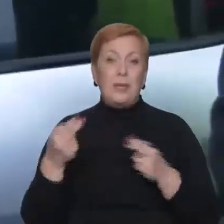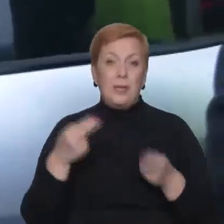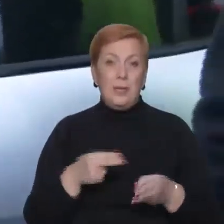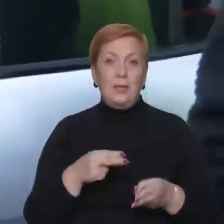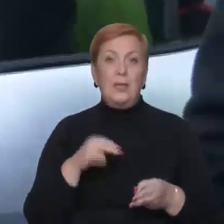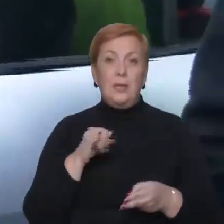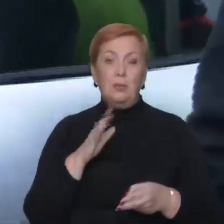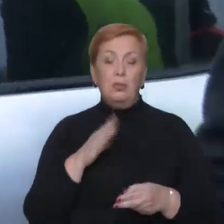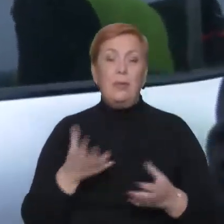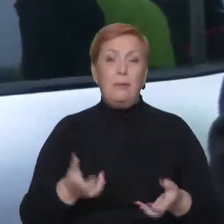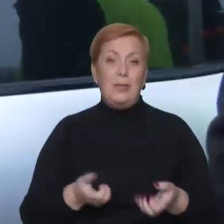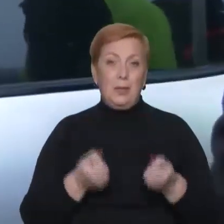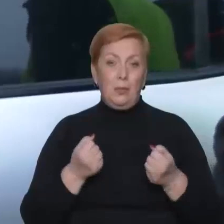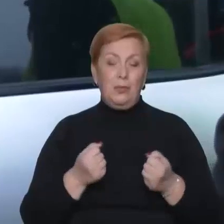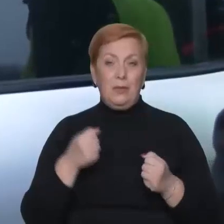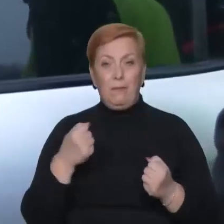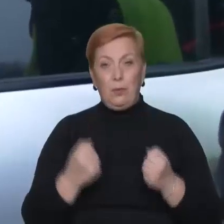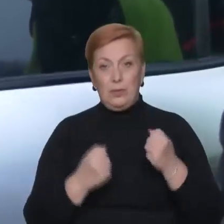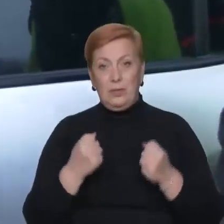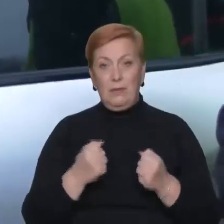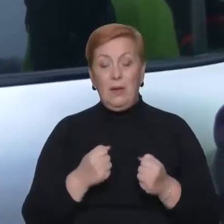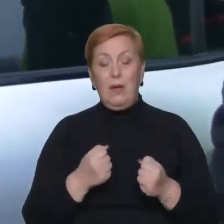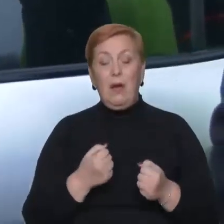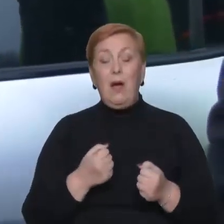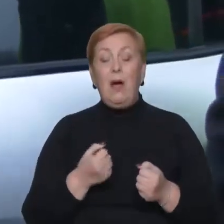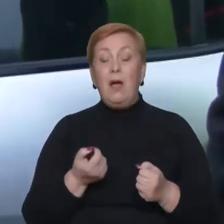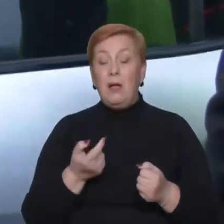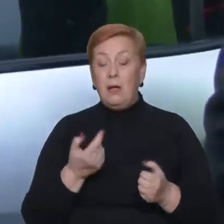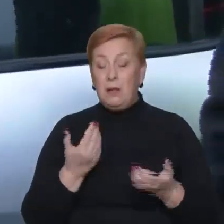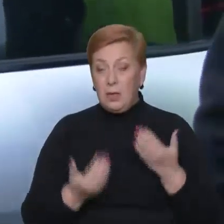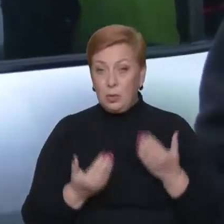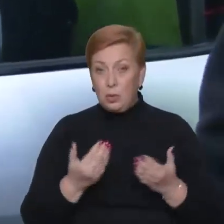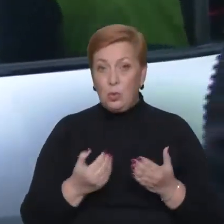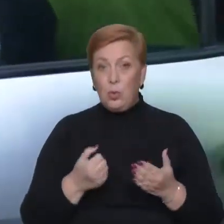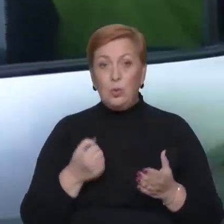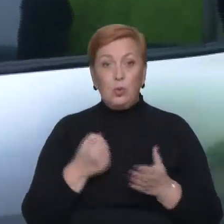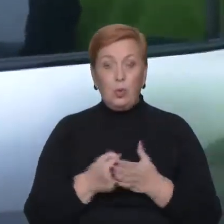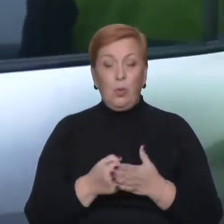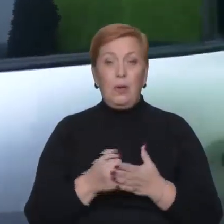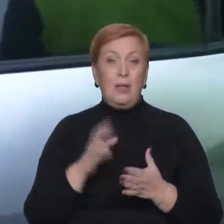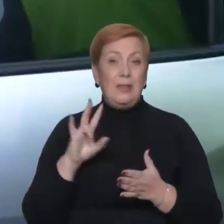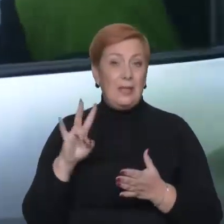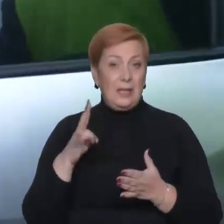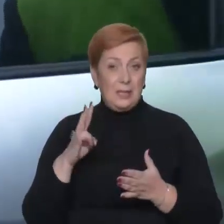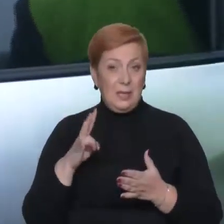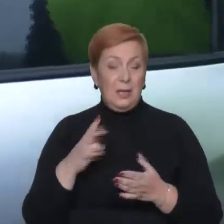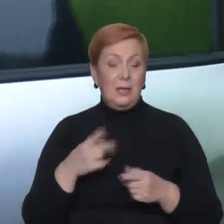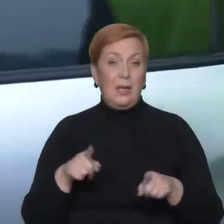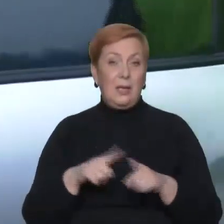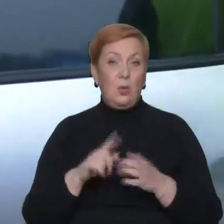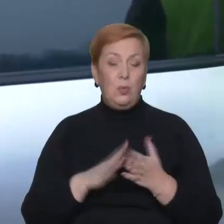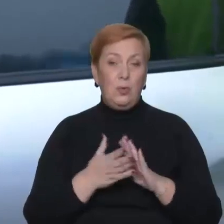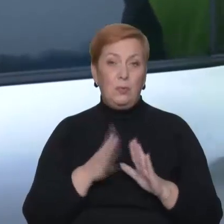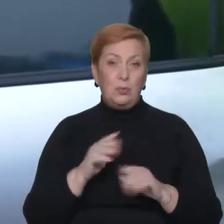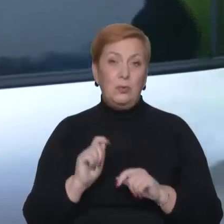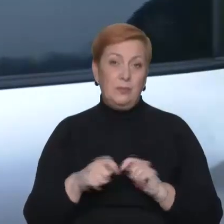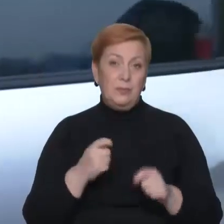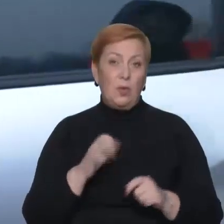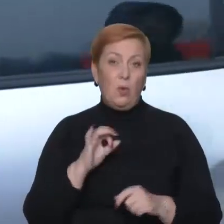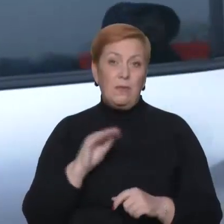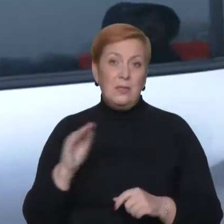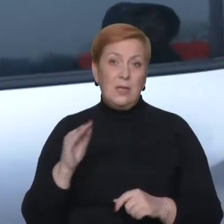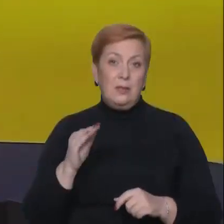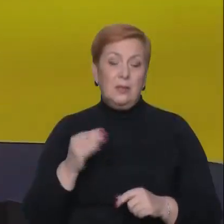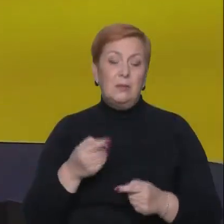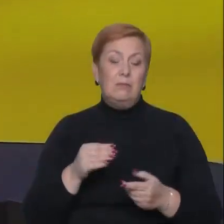підтримувати водіїв. Тобто, якщо до неділя будуть порушувати ці якісь умови, значить, офіційно буде тоді оголошене